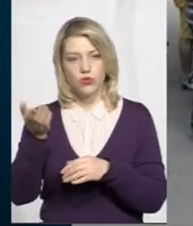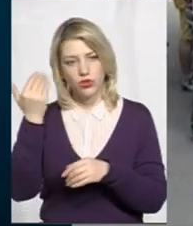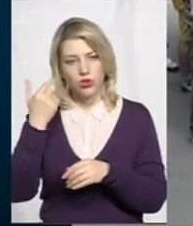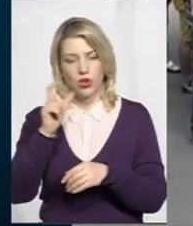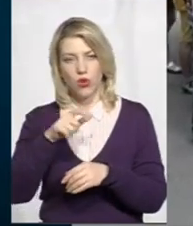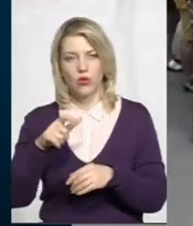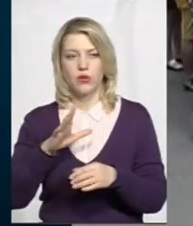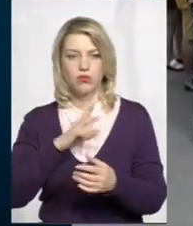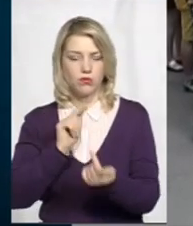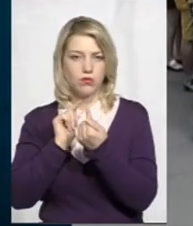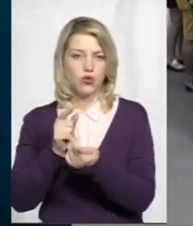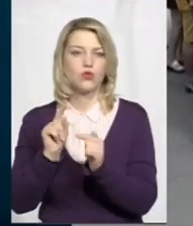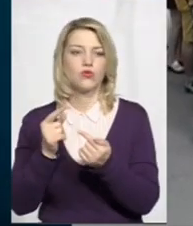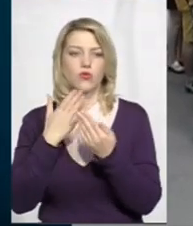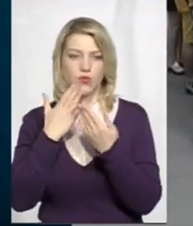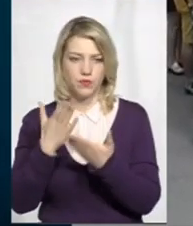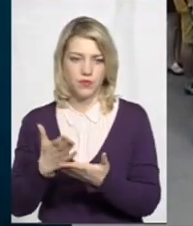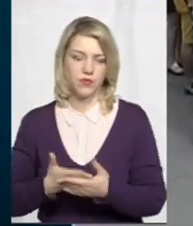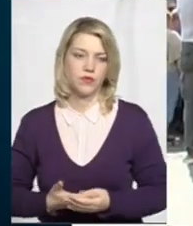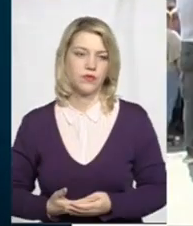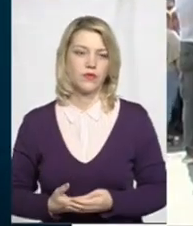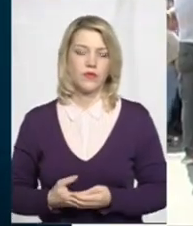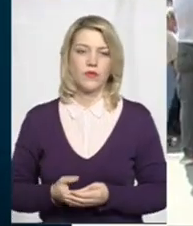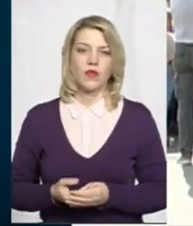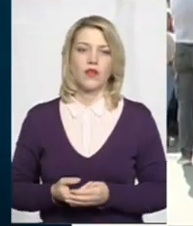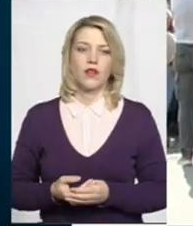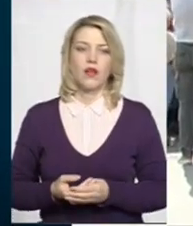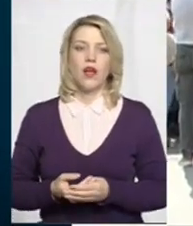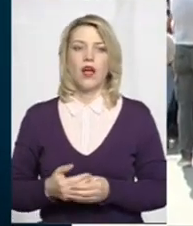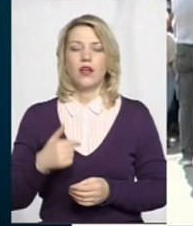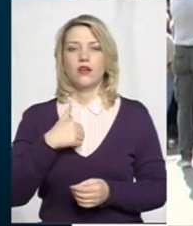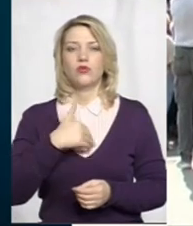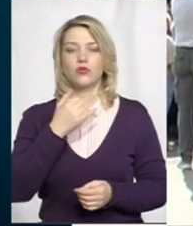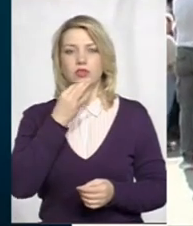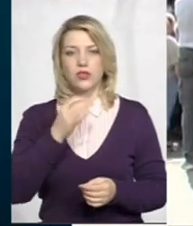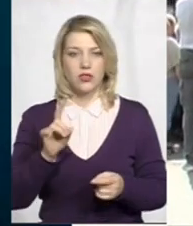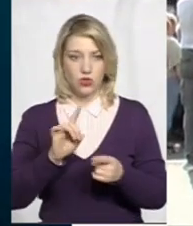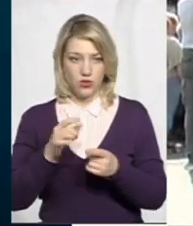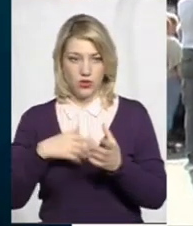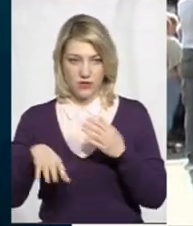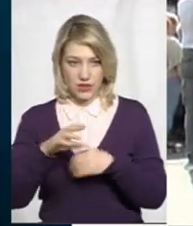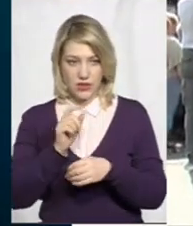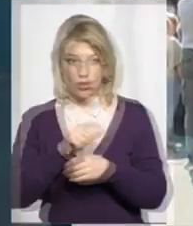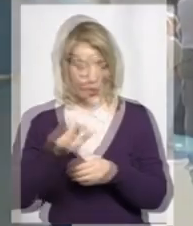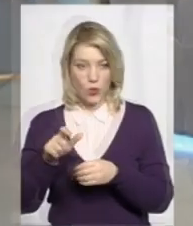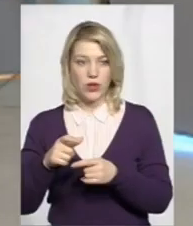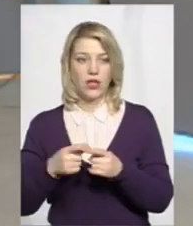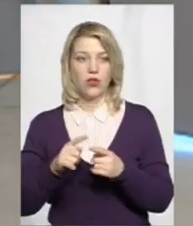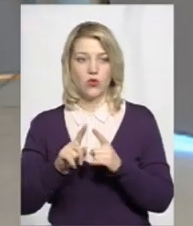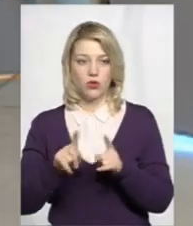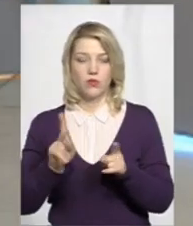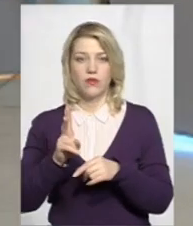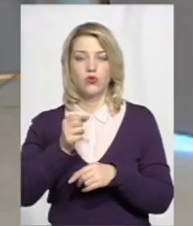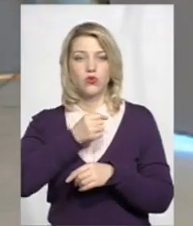в той час вже ополчилися? Як ви вважаєте, пані Наталі? Я хочу сказати, що для всіх людей, особливо, які є